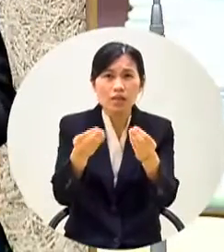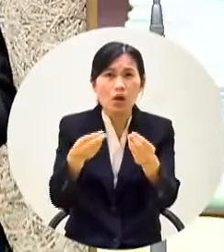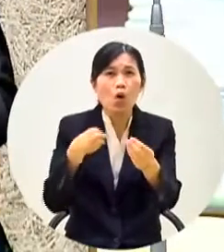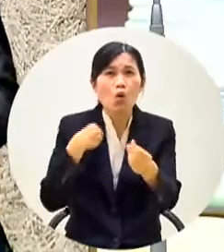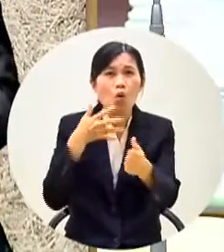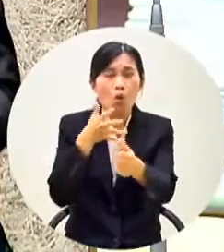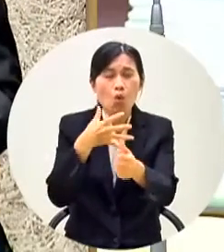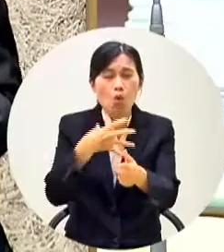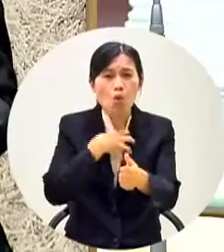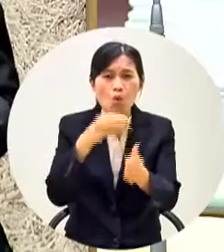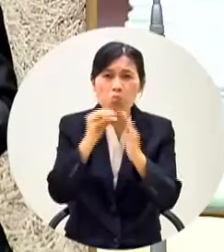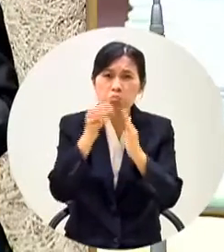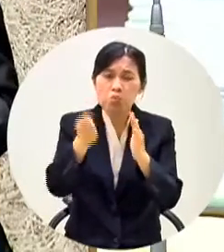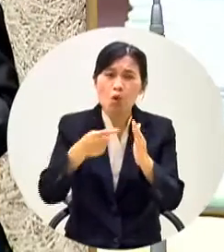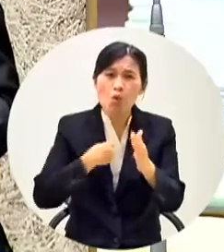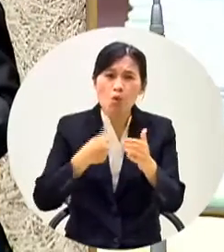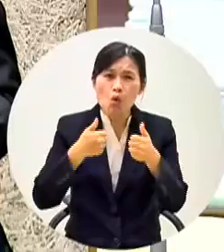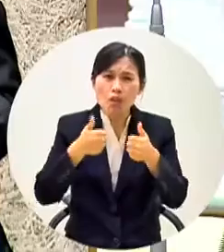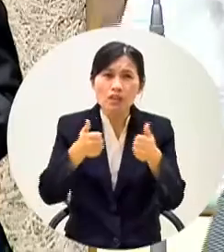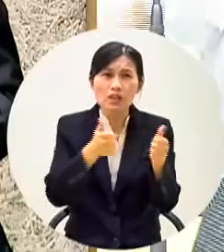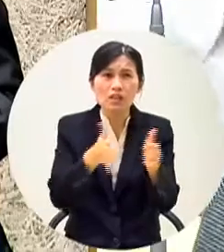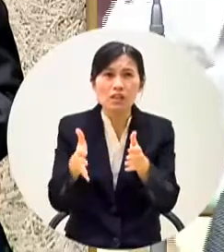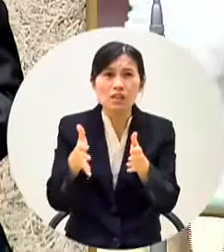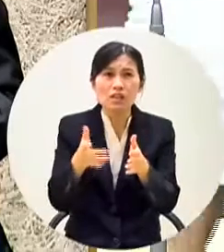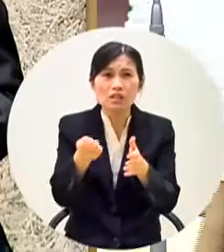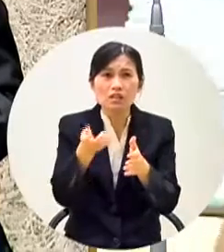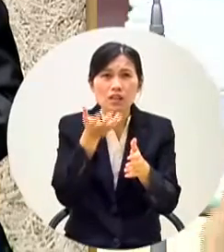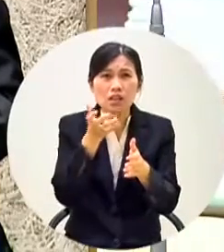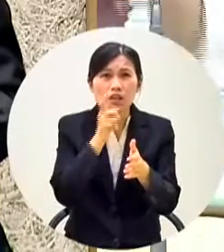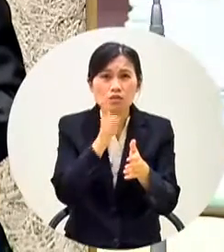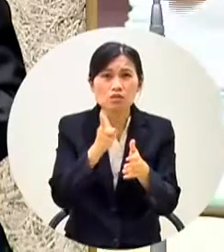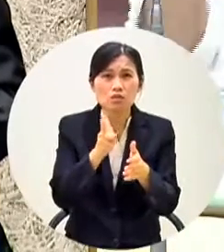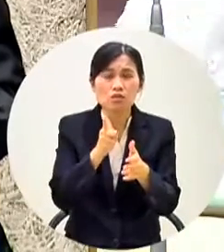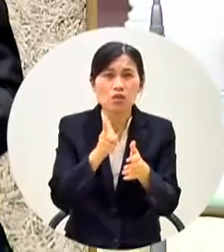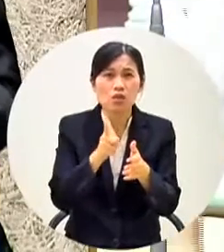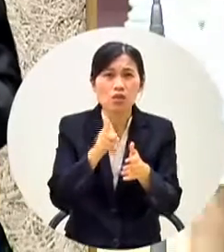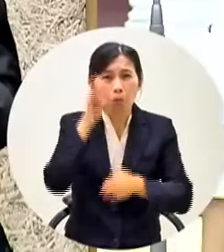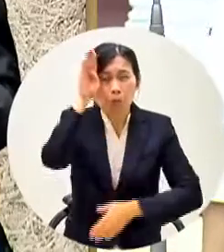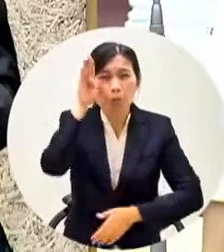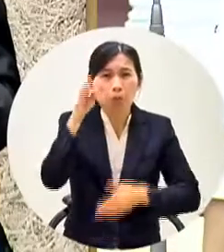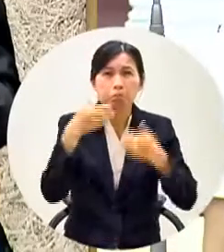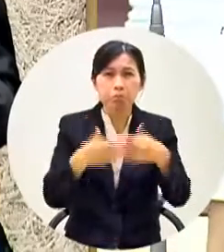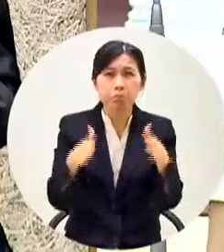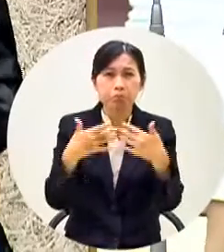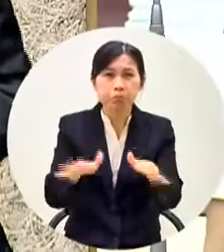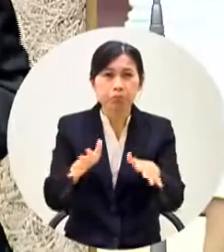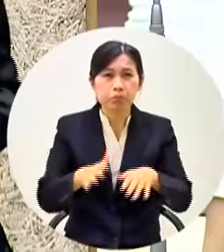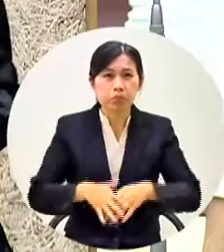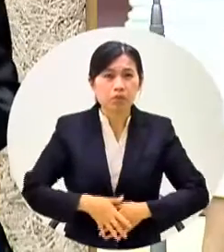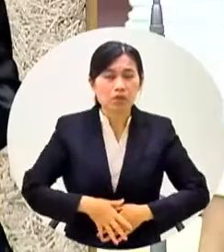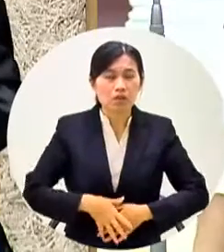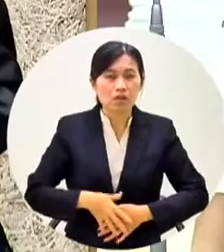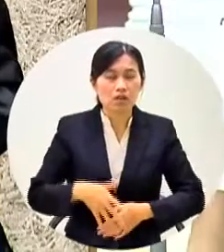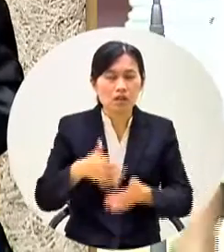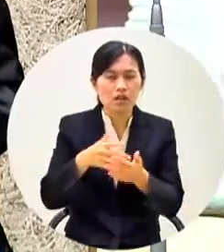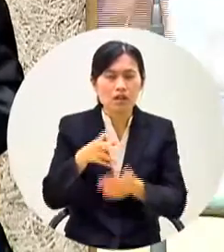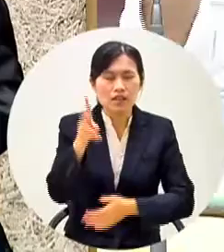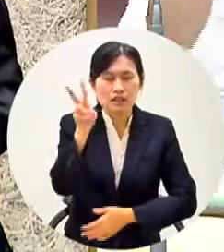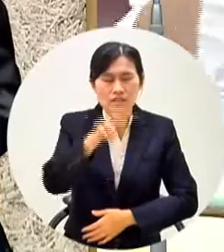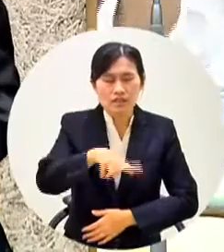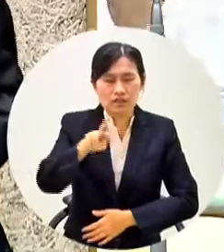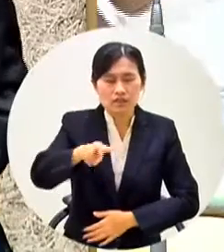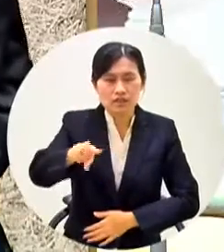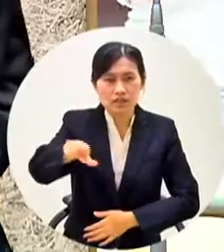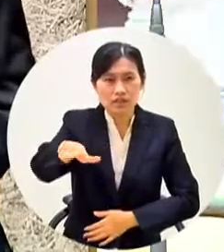沒有道理你說我沒有說沒道理啊那你不要亂講話好嗎來好幾台啊兩千六百五十七